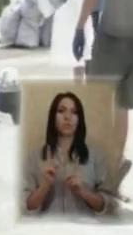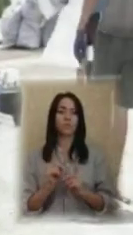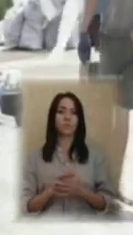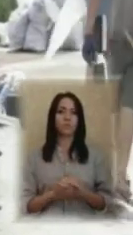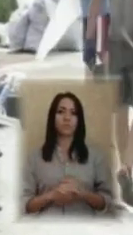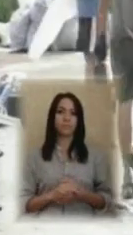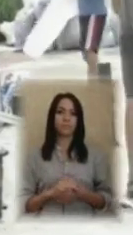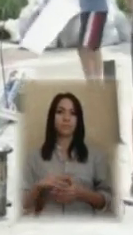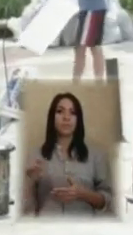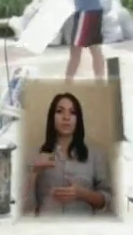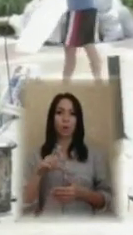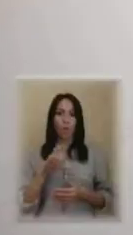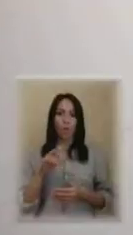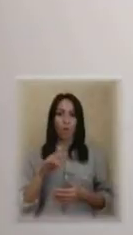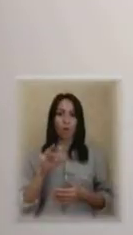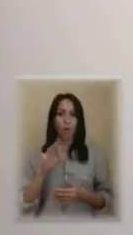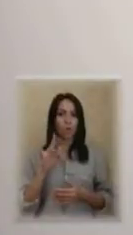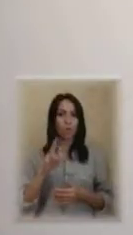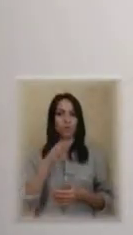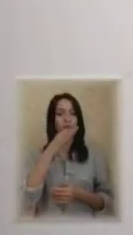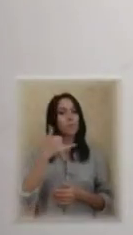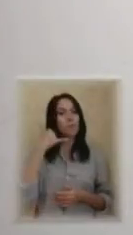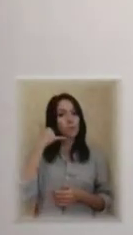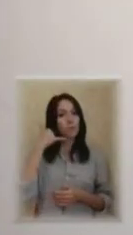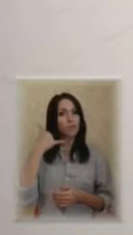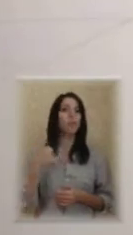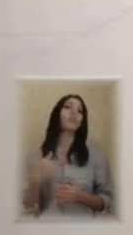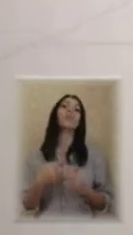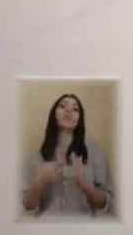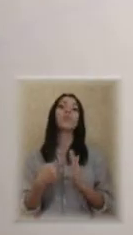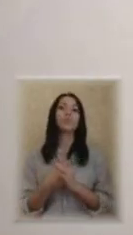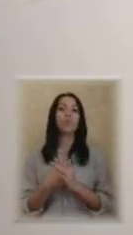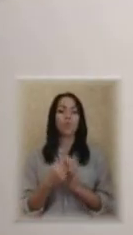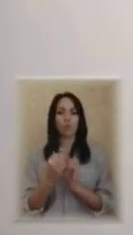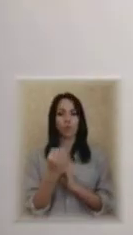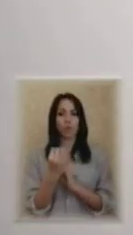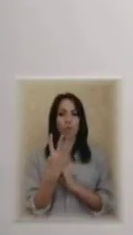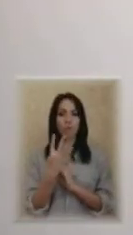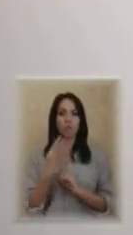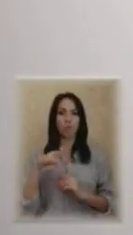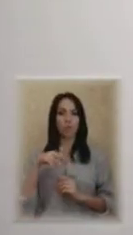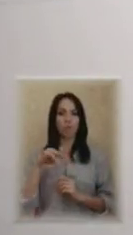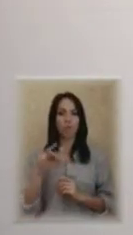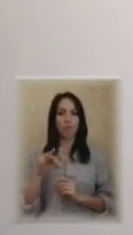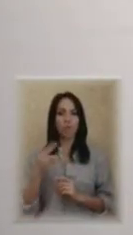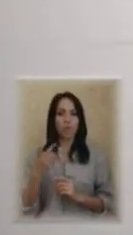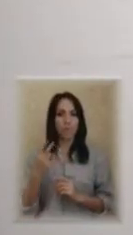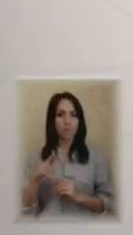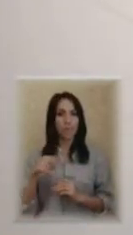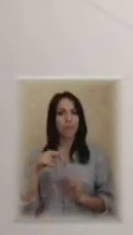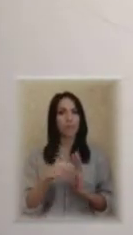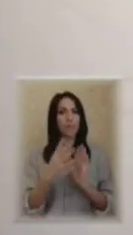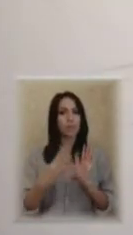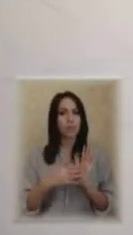надав нам коментар телефоном. До 14 липня 2019 року ми закінчимо